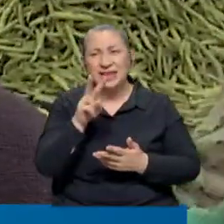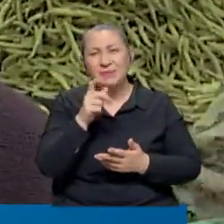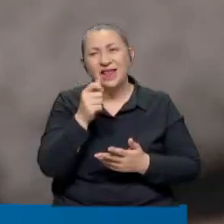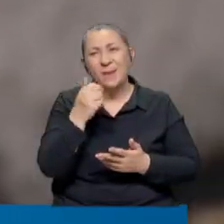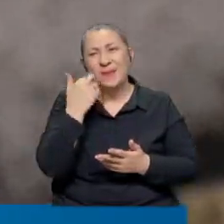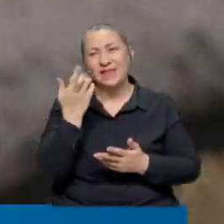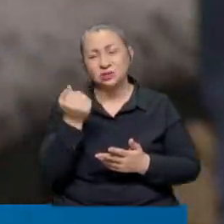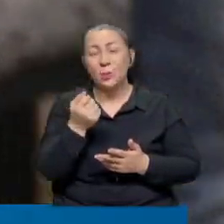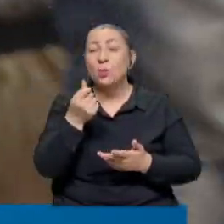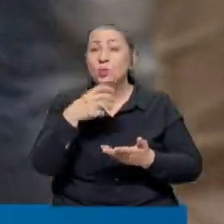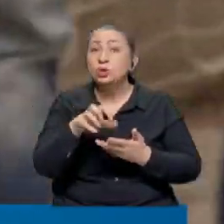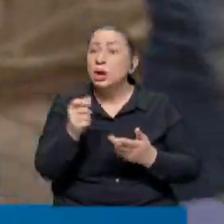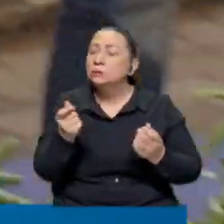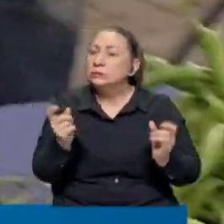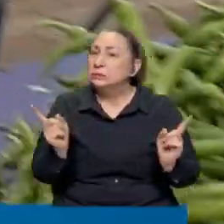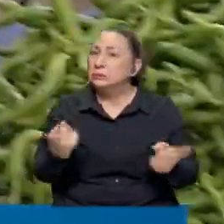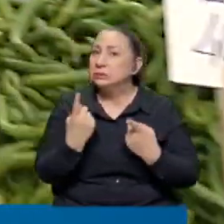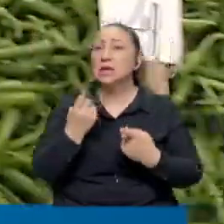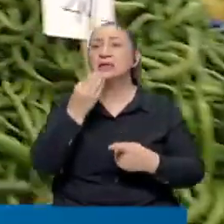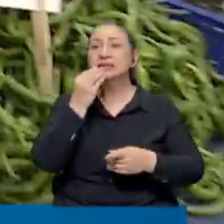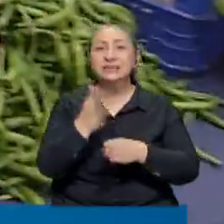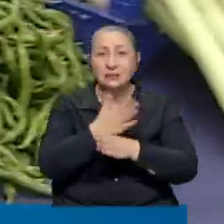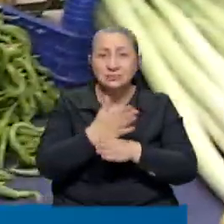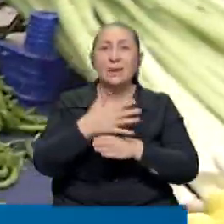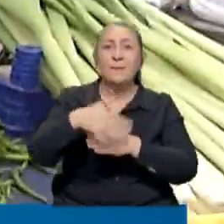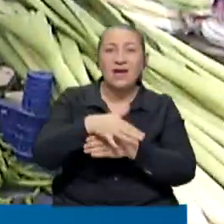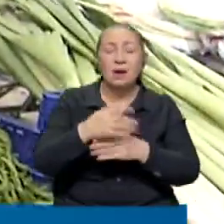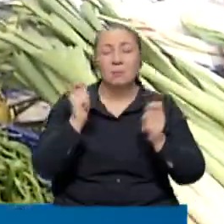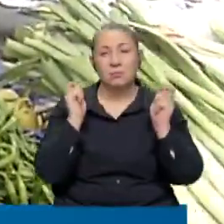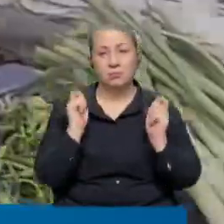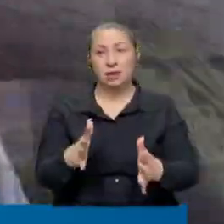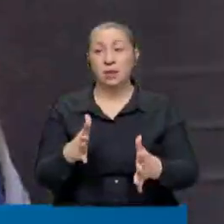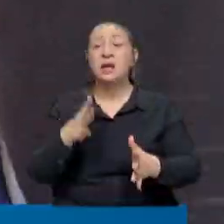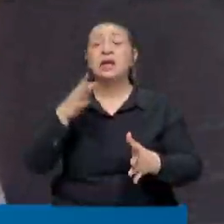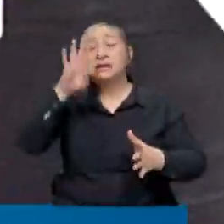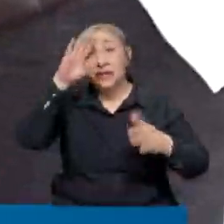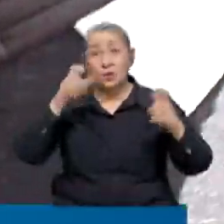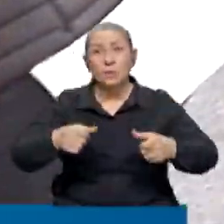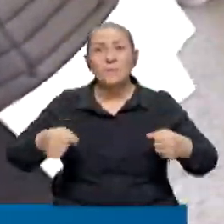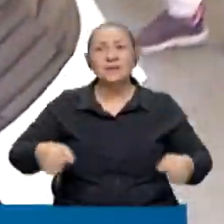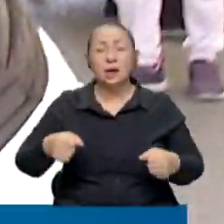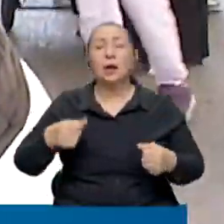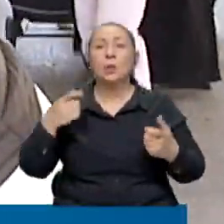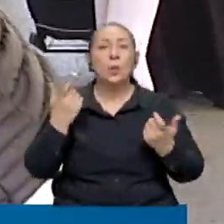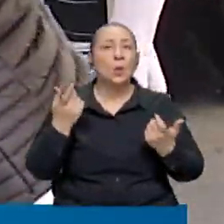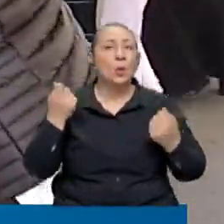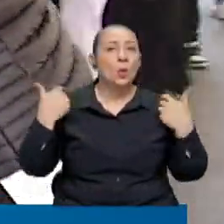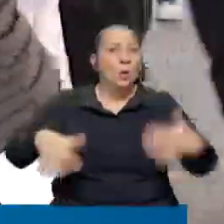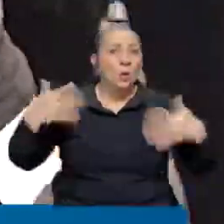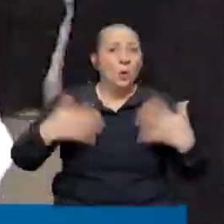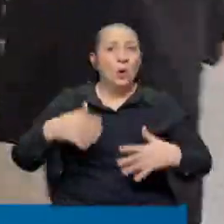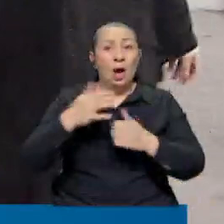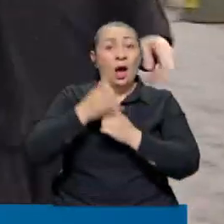peynir alacağım. Bütçe kısıtlı, sebze meyve fiyatları ise çok yüksek. İstanbul'da semt pazarlarında etiketler cep yakıyor. Üstelik